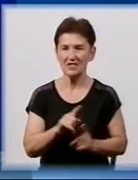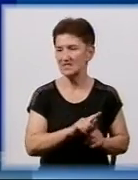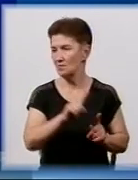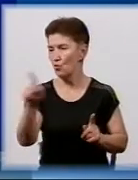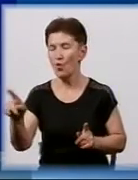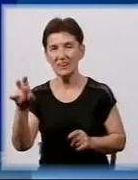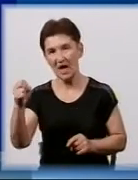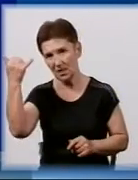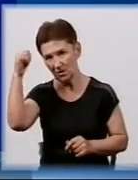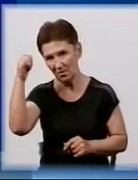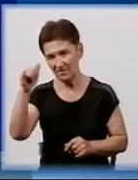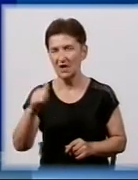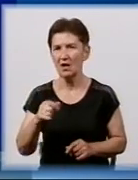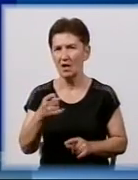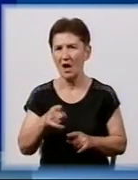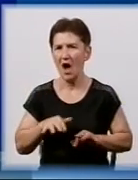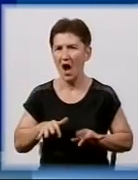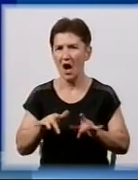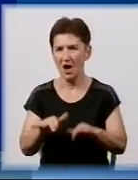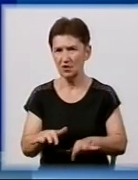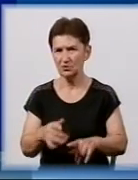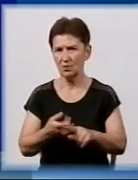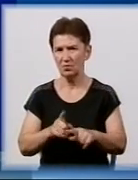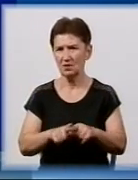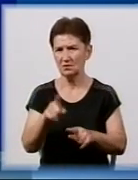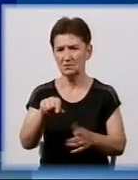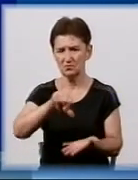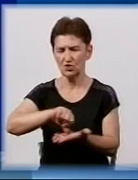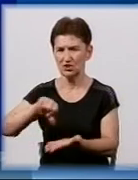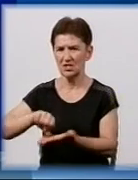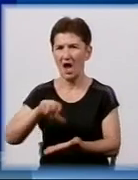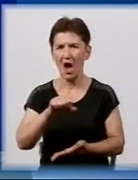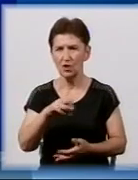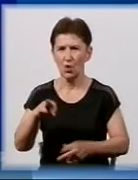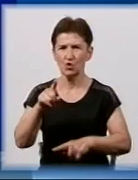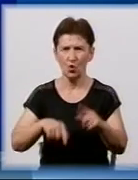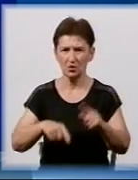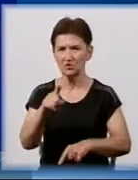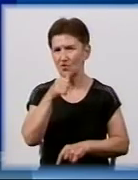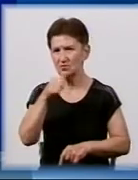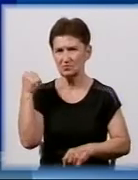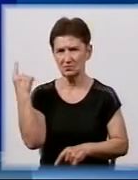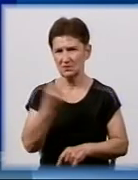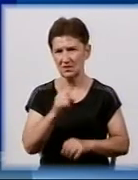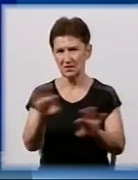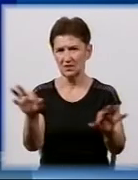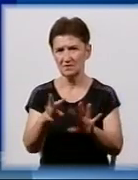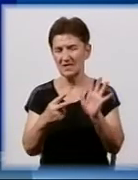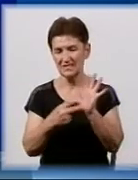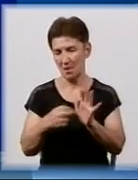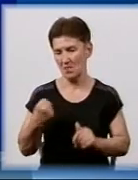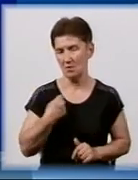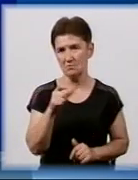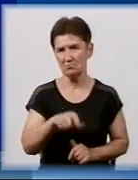Гурівка Долинського району. Акцію влаштували учасники АТО, їхні родичі та друзі. Минулого тижня ми розповідали про те, що семеро бійців отримали